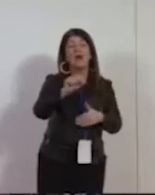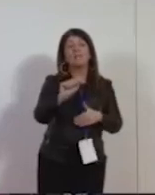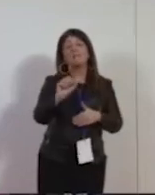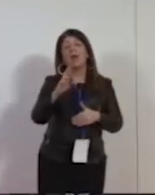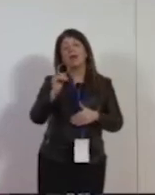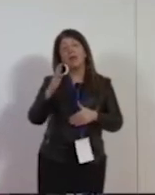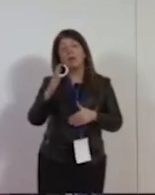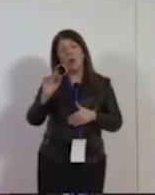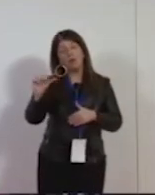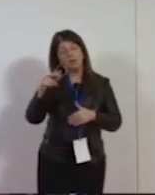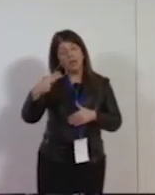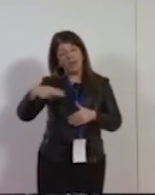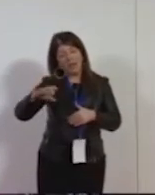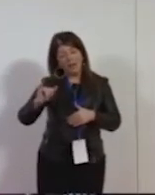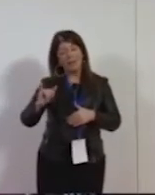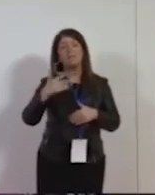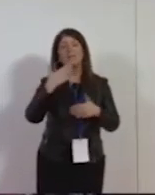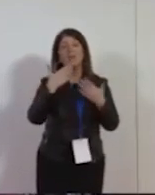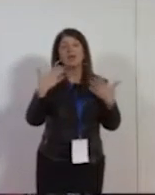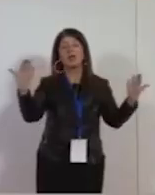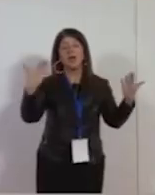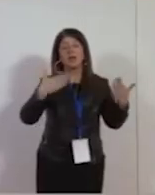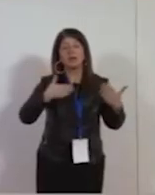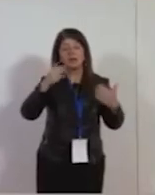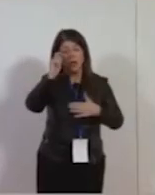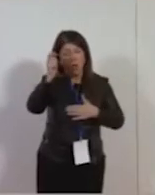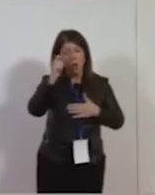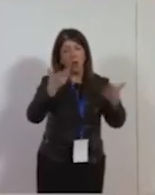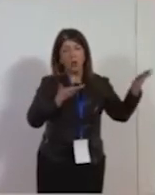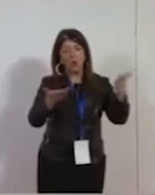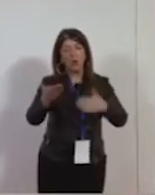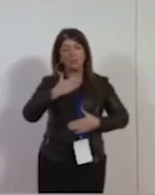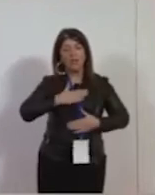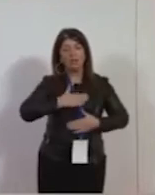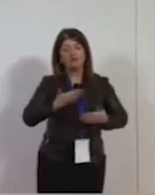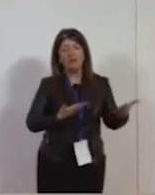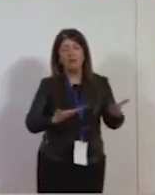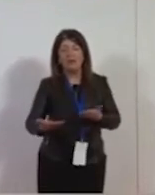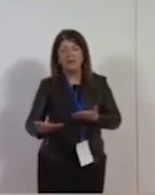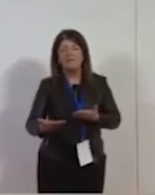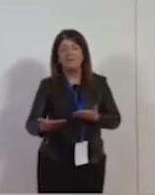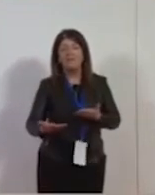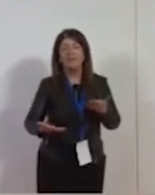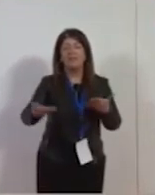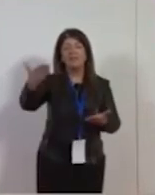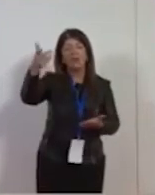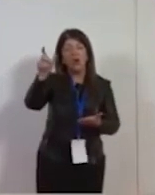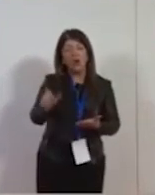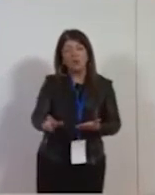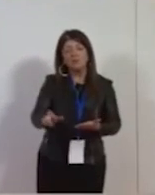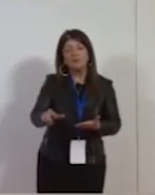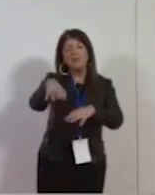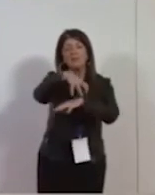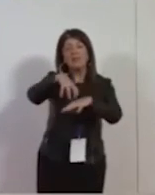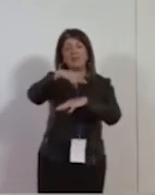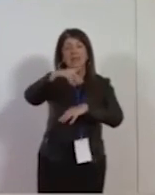E con grande onore e piacere che invito a salire sul palco la Ministra Pinotti.